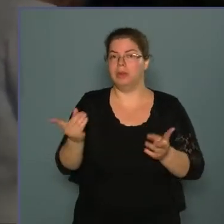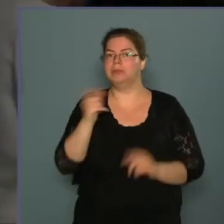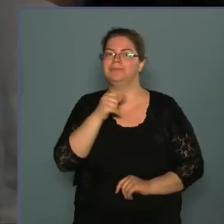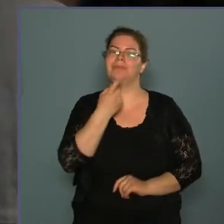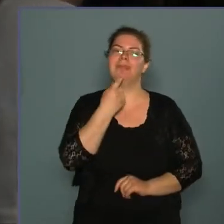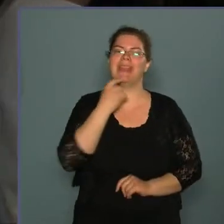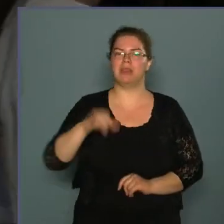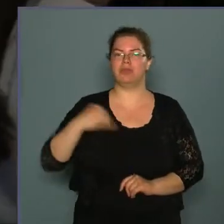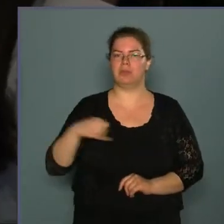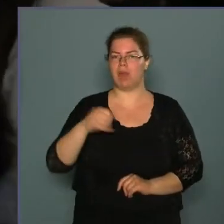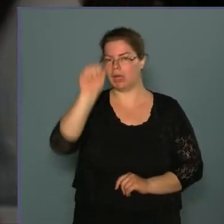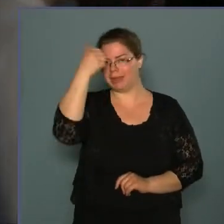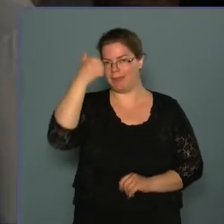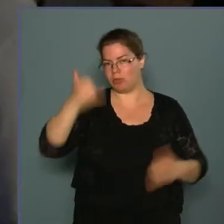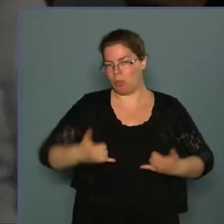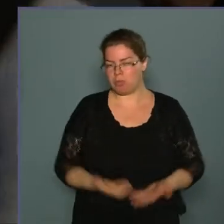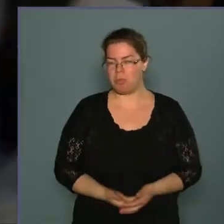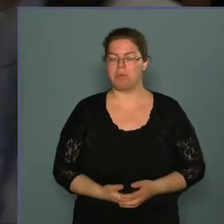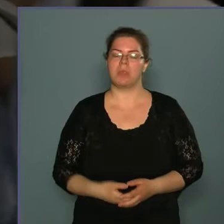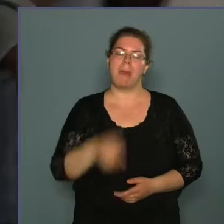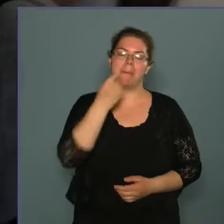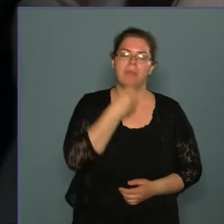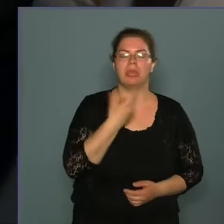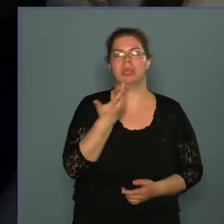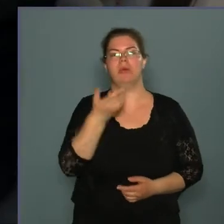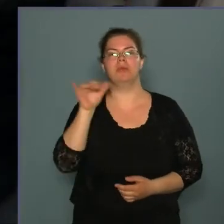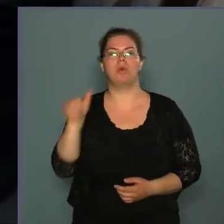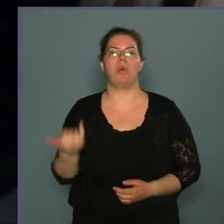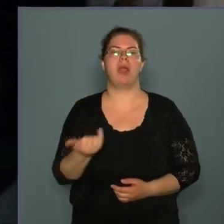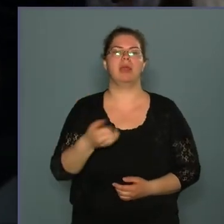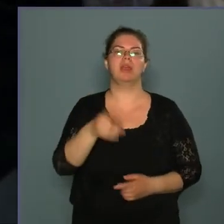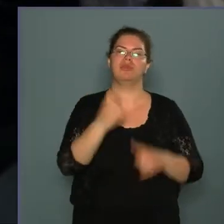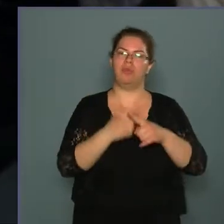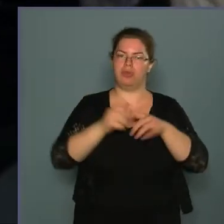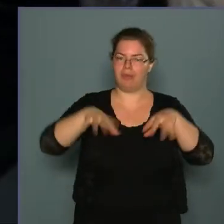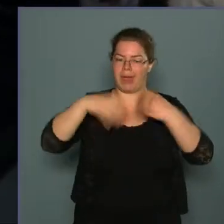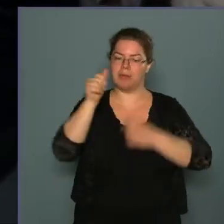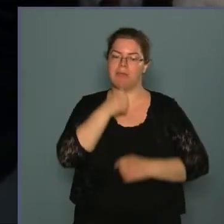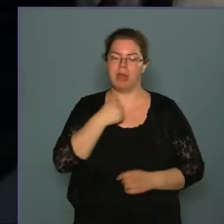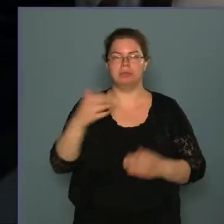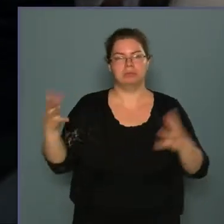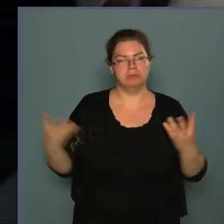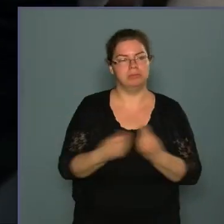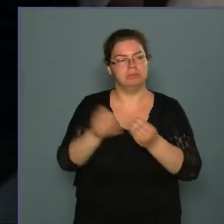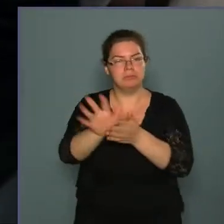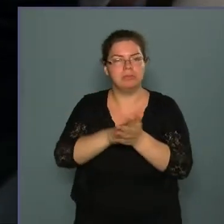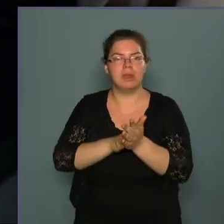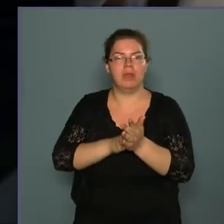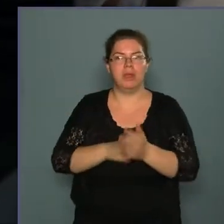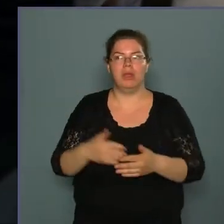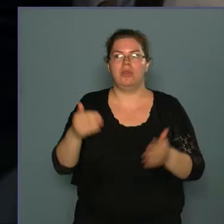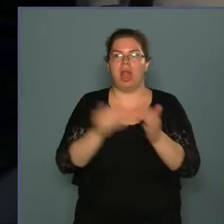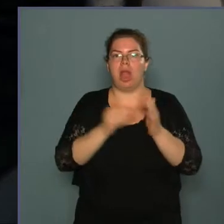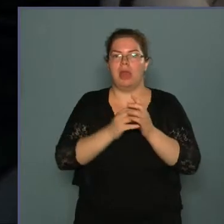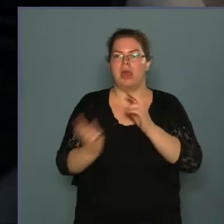ifjaknak nevez az utókor, petőfi, jókai és vasvári pálvezetésével kezdte meg útját, s hamarosan ezer fős